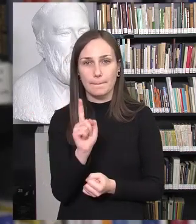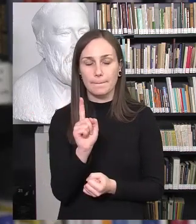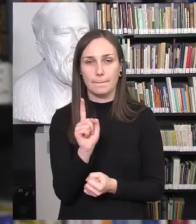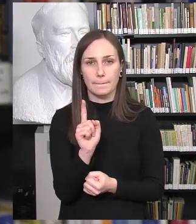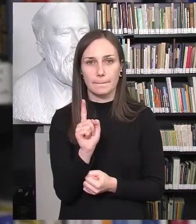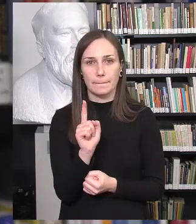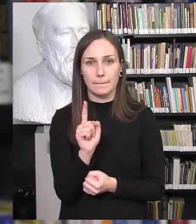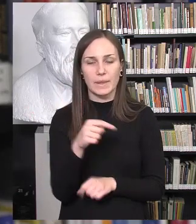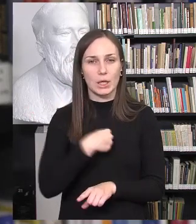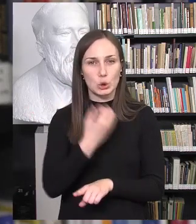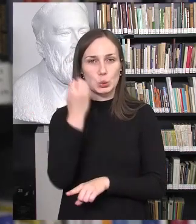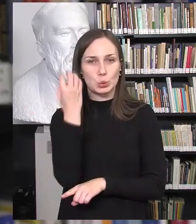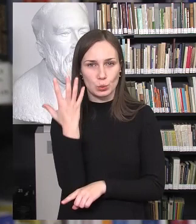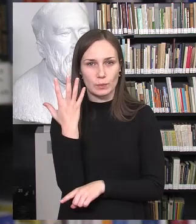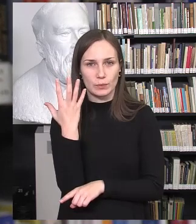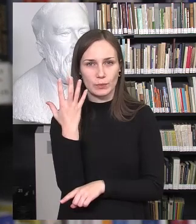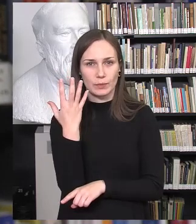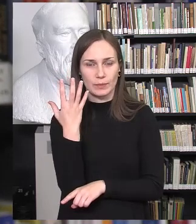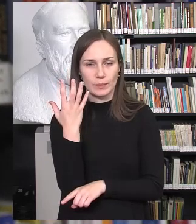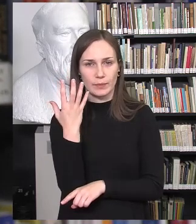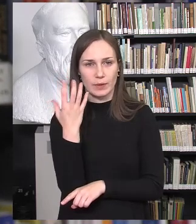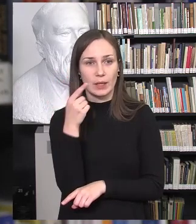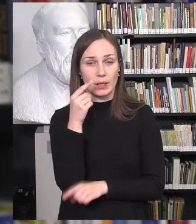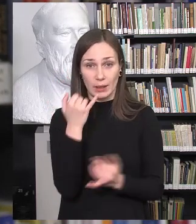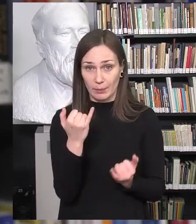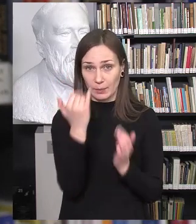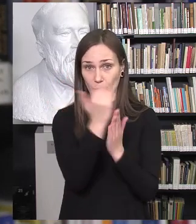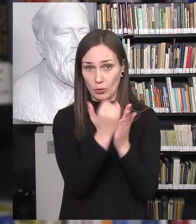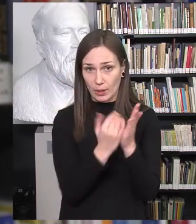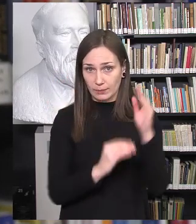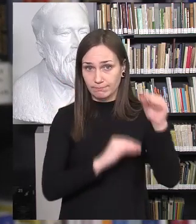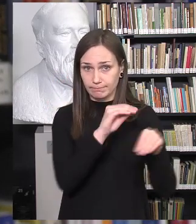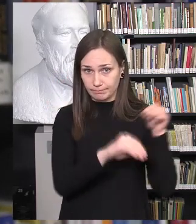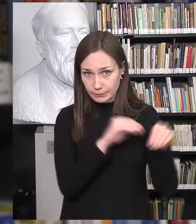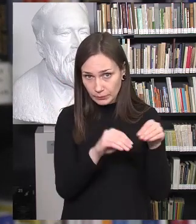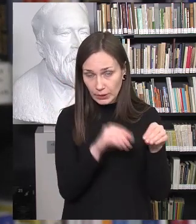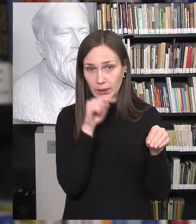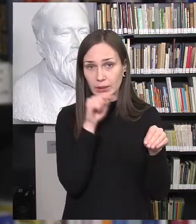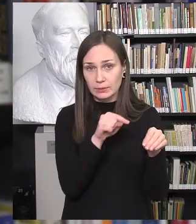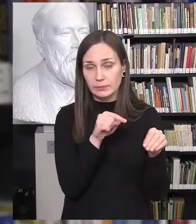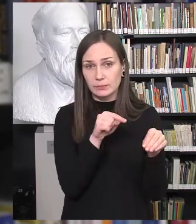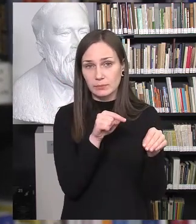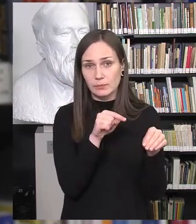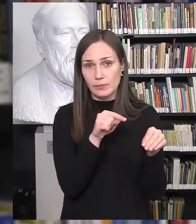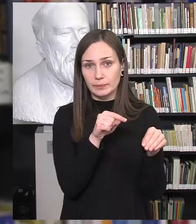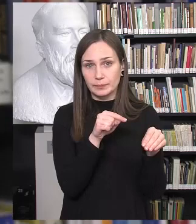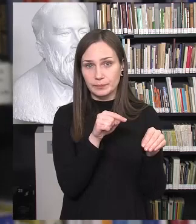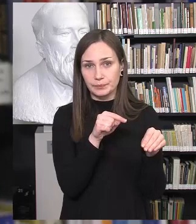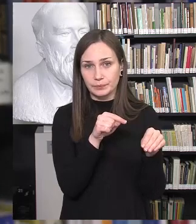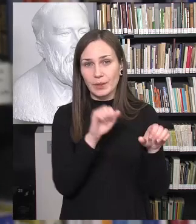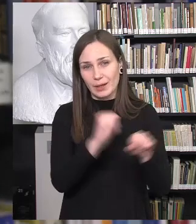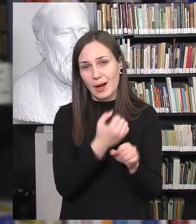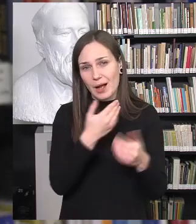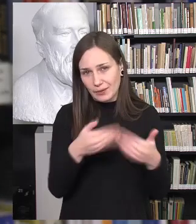Bet aš suprantu, kad ta rengiama programa, kuri yra rengiama, taip reikia atverai turbūt ir